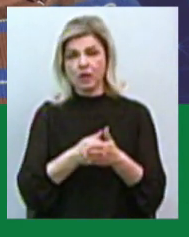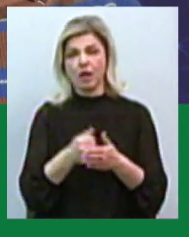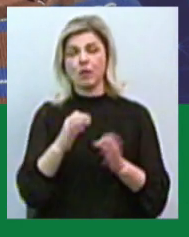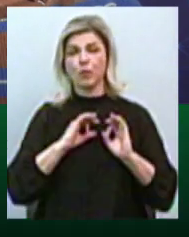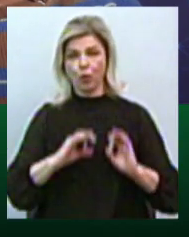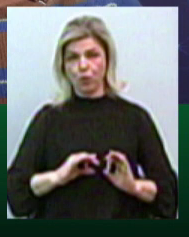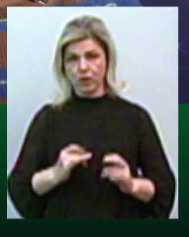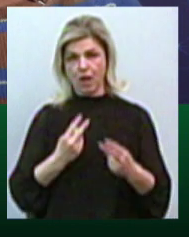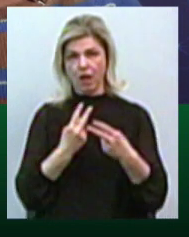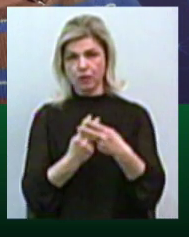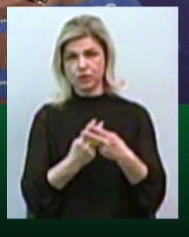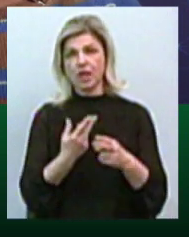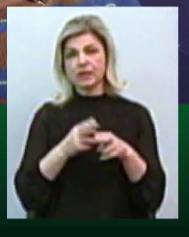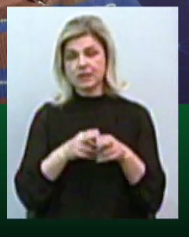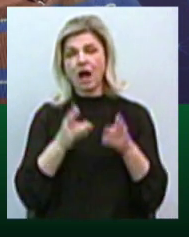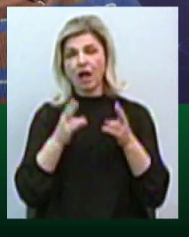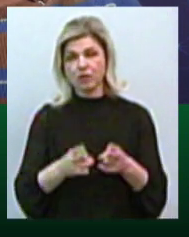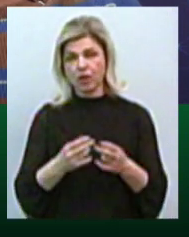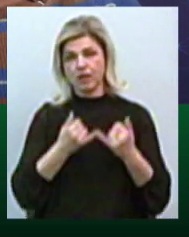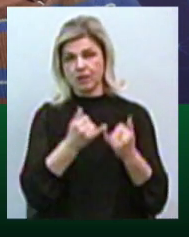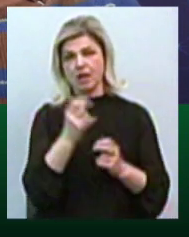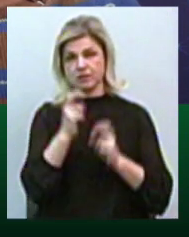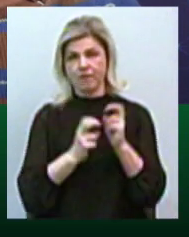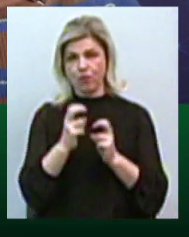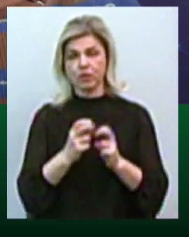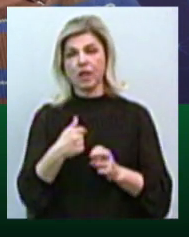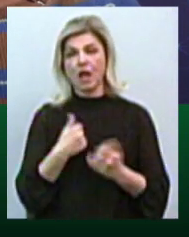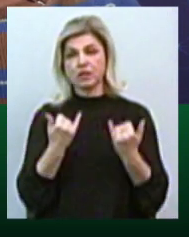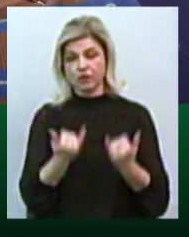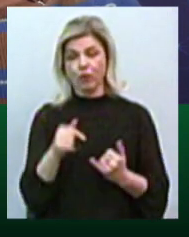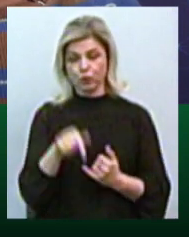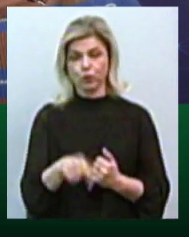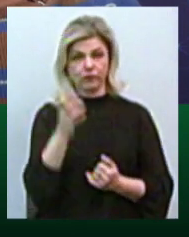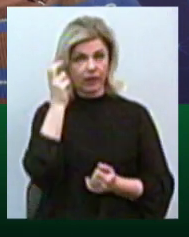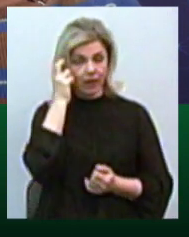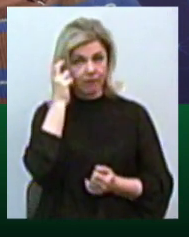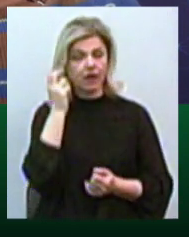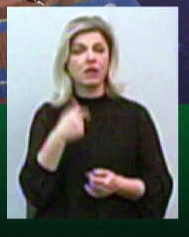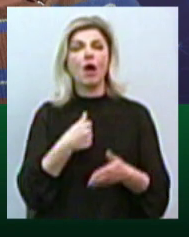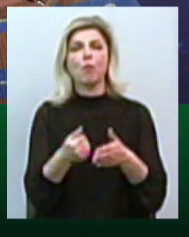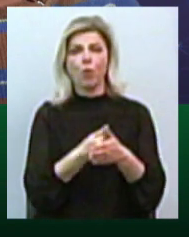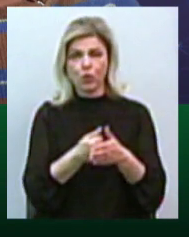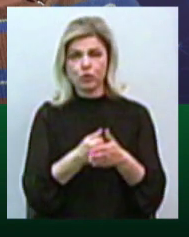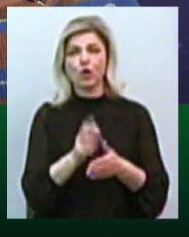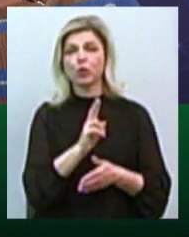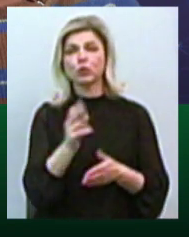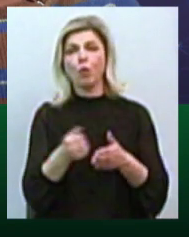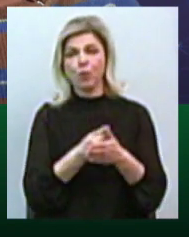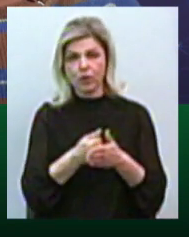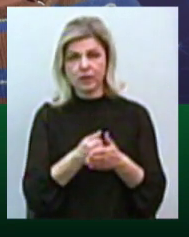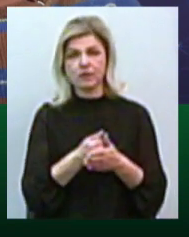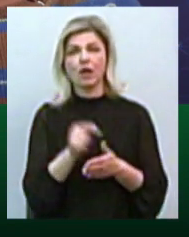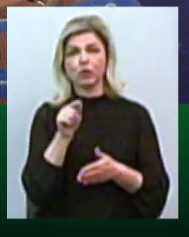Оце катастрофа для заводу. Я сьогодні заходю, що в Києві, значить, я борюся, тому що той, хто бореться, той